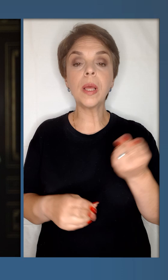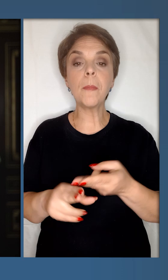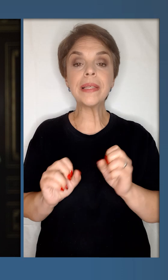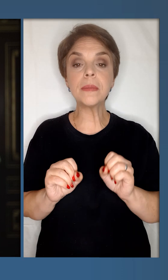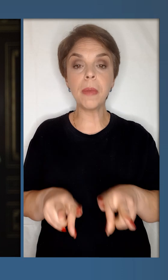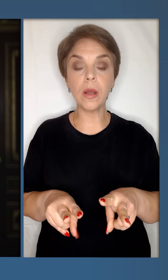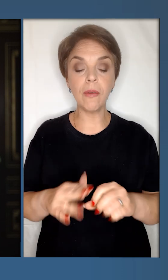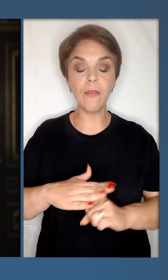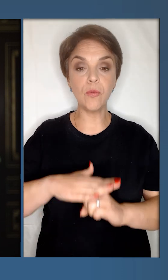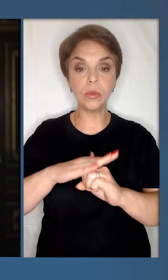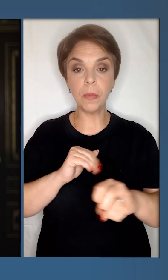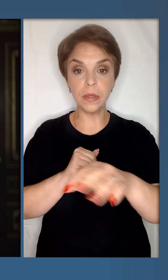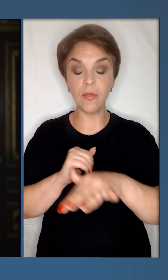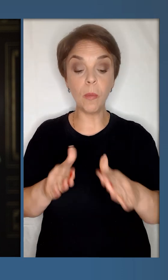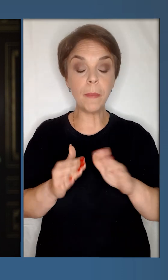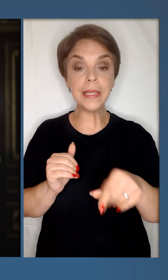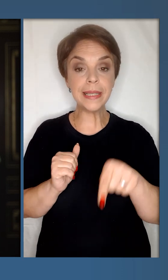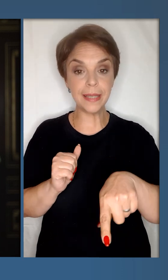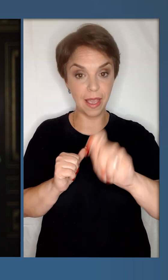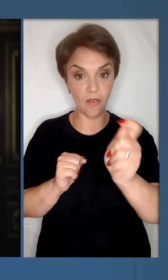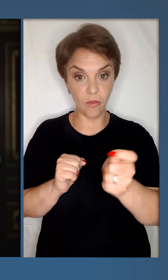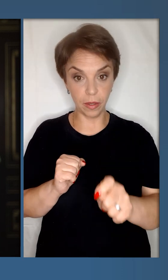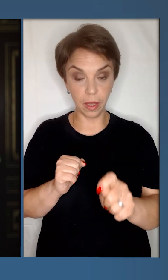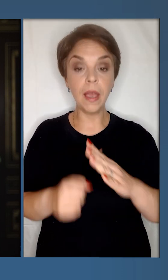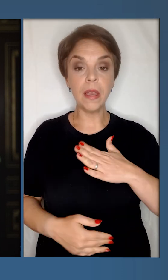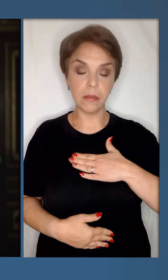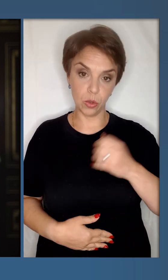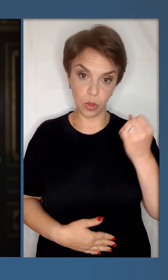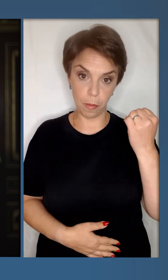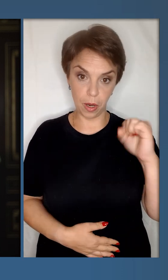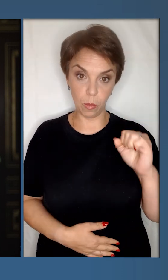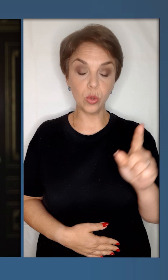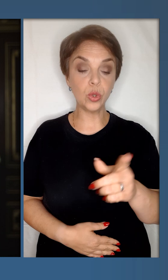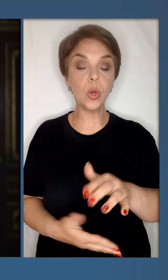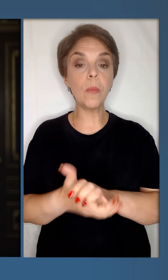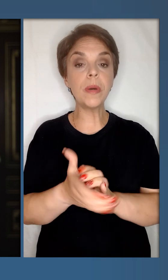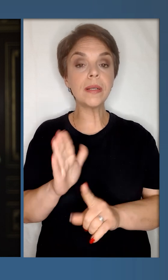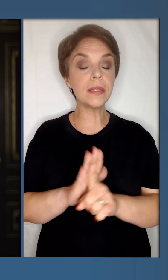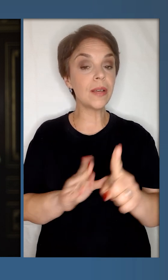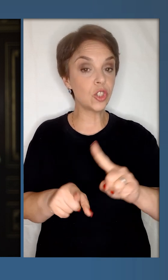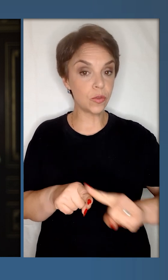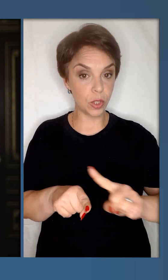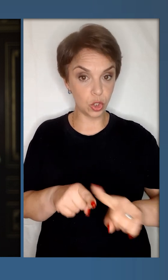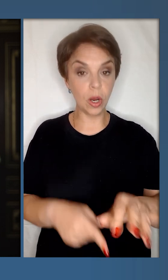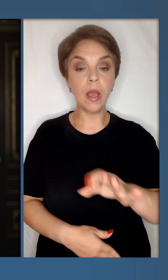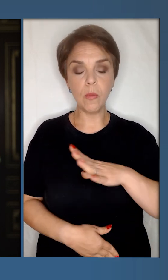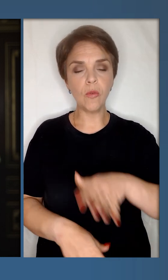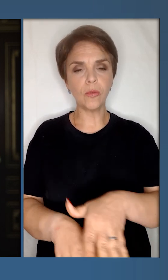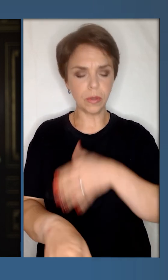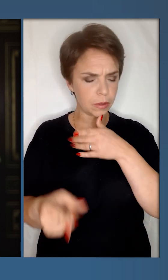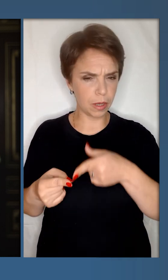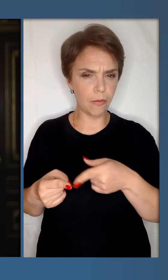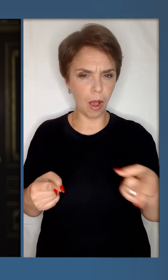безпековий фундамент Європи після цієї війни і нашої перемоги. Щоб мир настав швидше і був